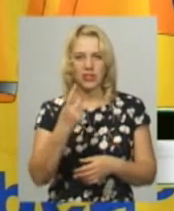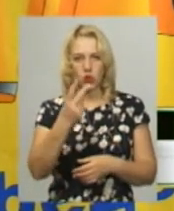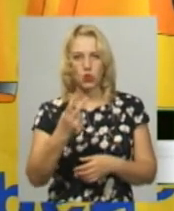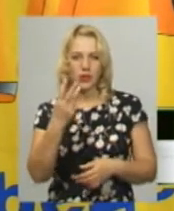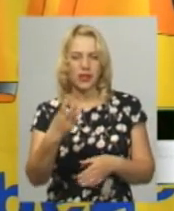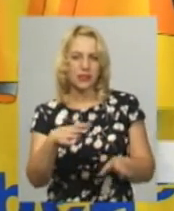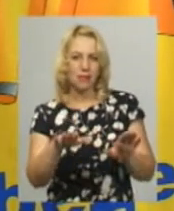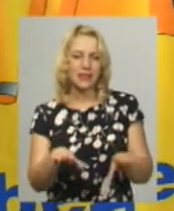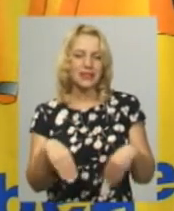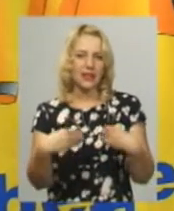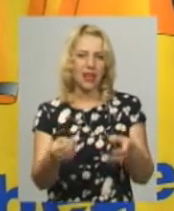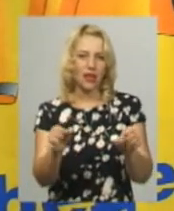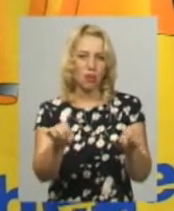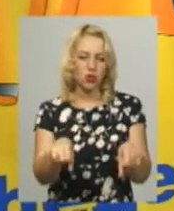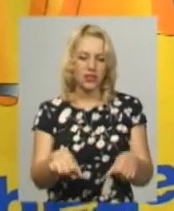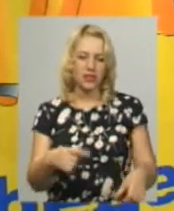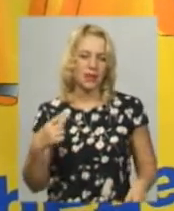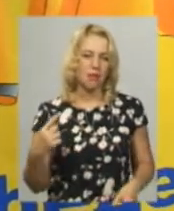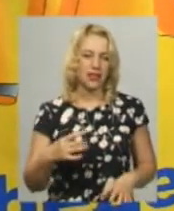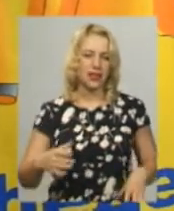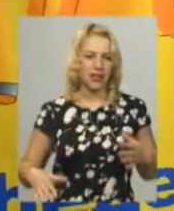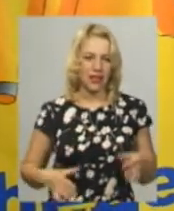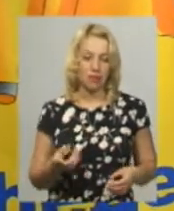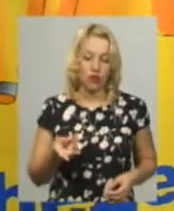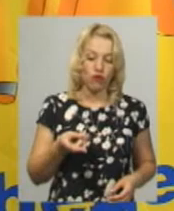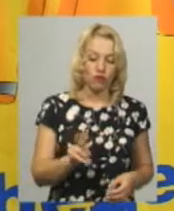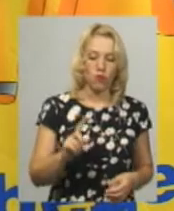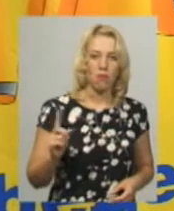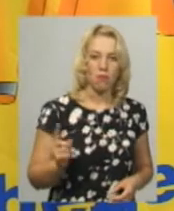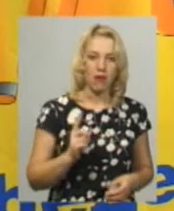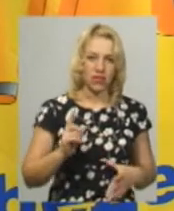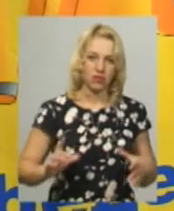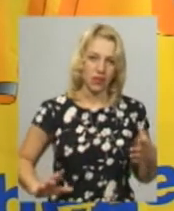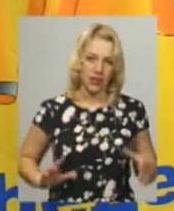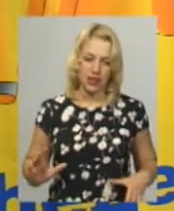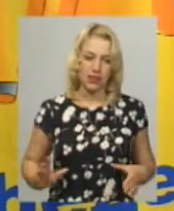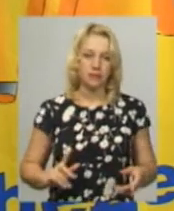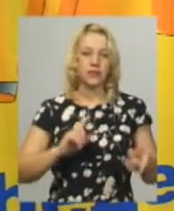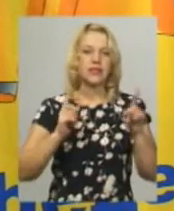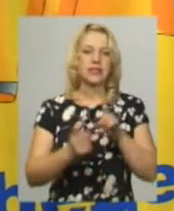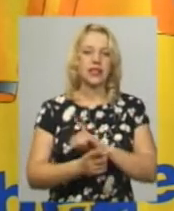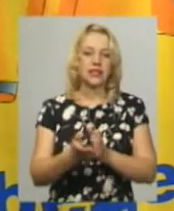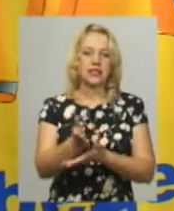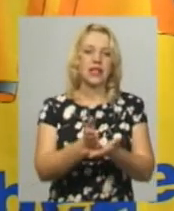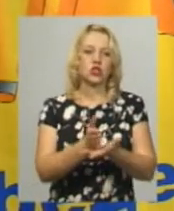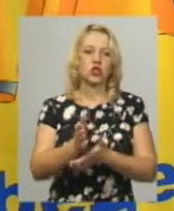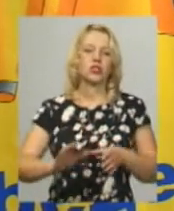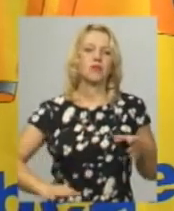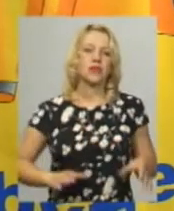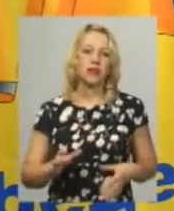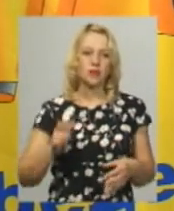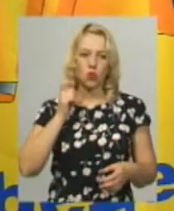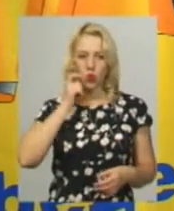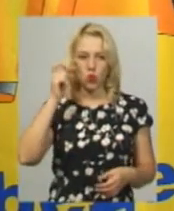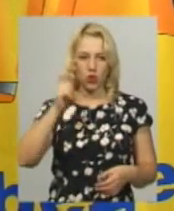можливість першим тренерам, навіть двом першим тренерам, стати заслуженим тренером України,